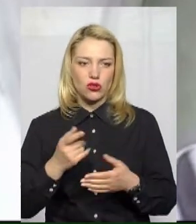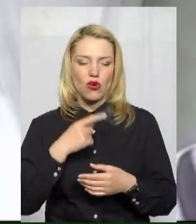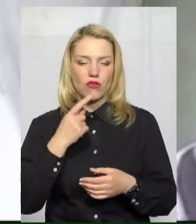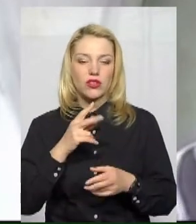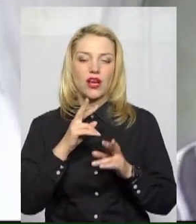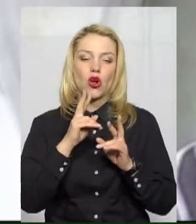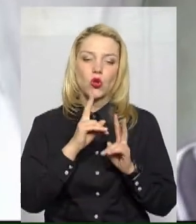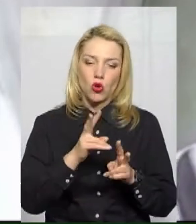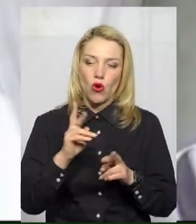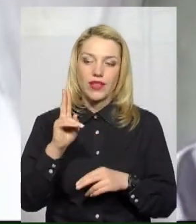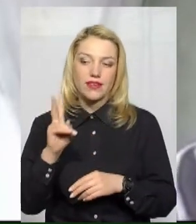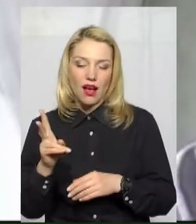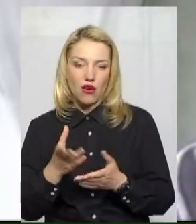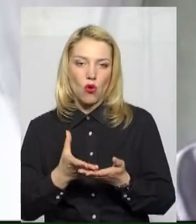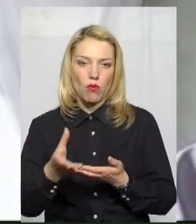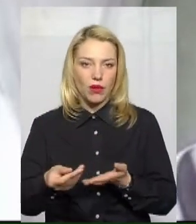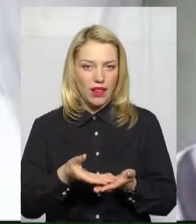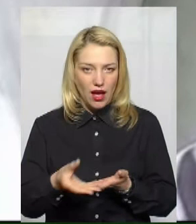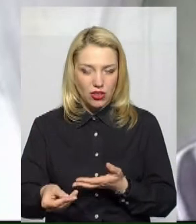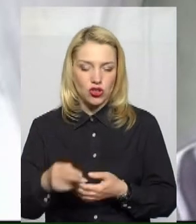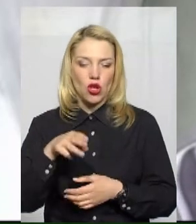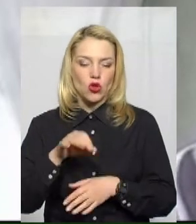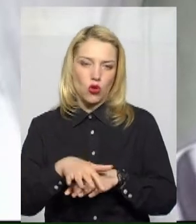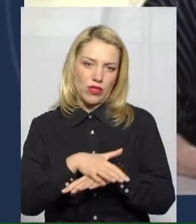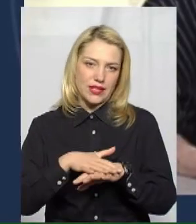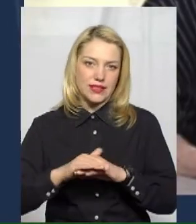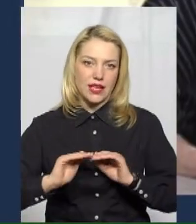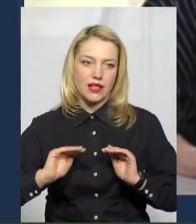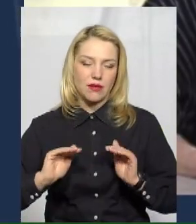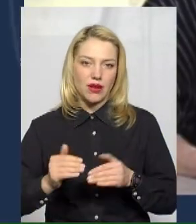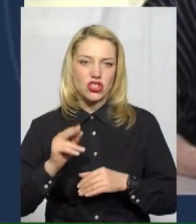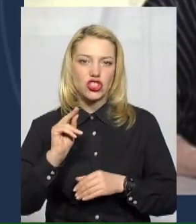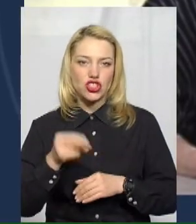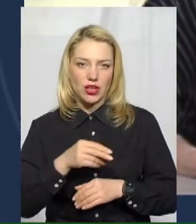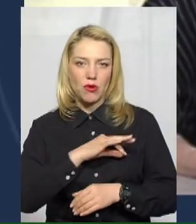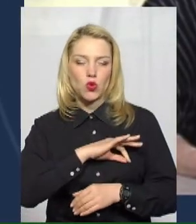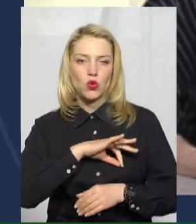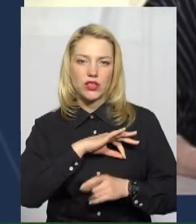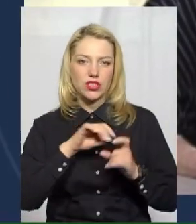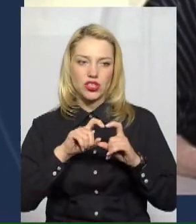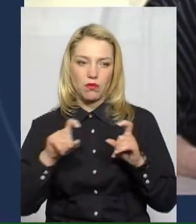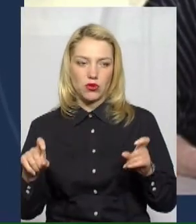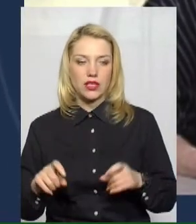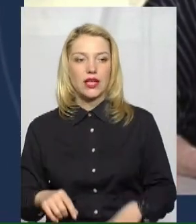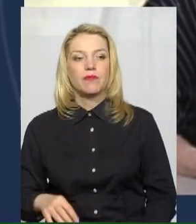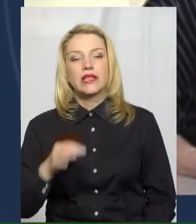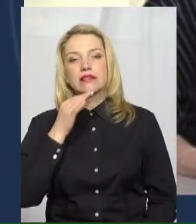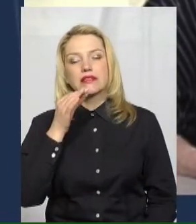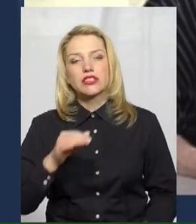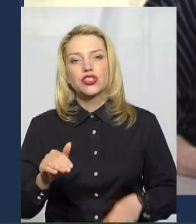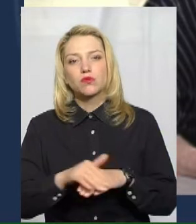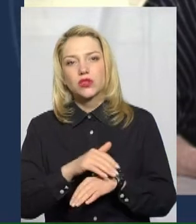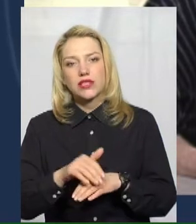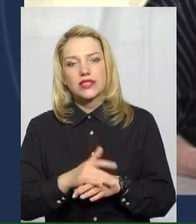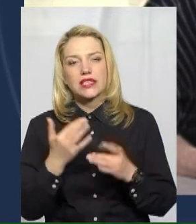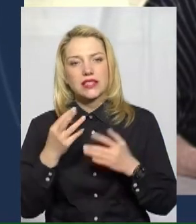то населення все-таки менше оплачує, ніж юридичні особи. Пане Олександре, скажіть, будь ласка, скільки хмельничани заборгували